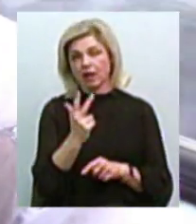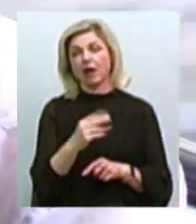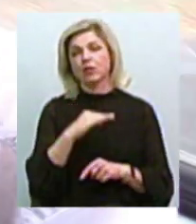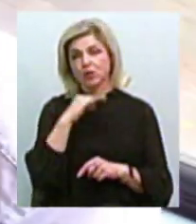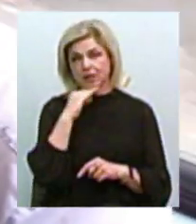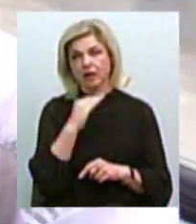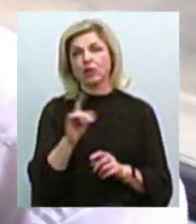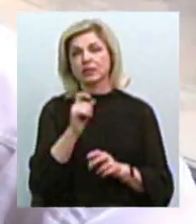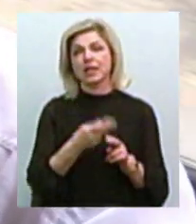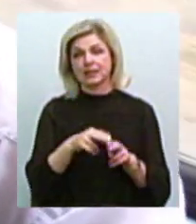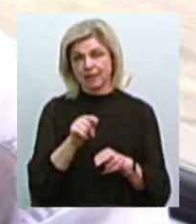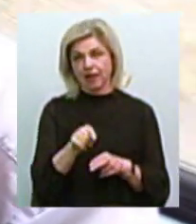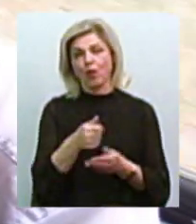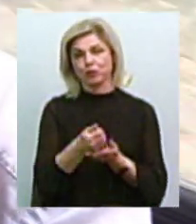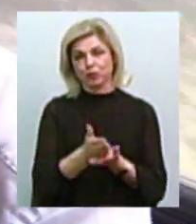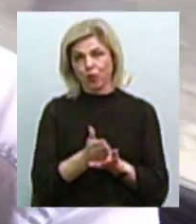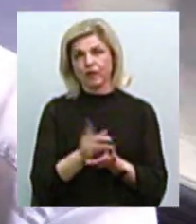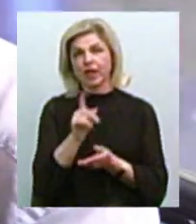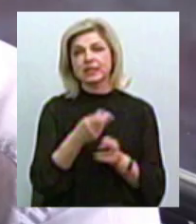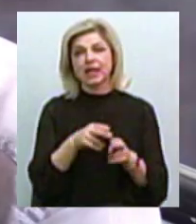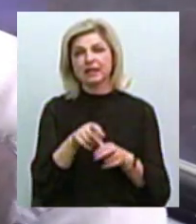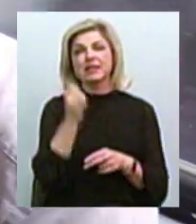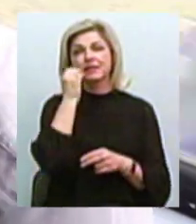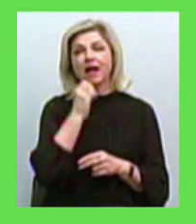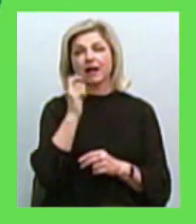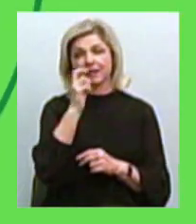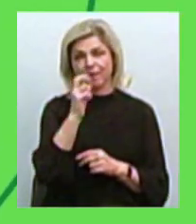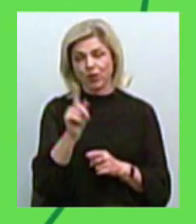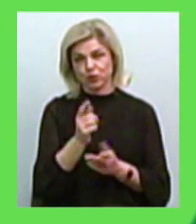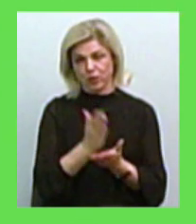достатньо за це обслуговування, за ці тарантаси, які їздять.